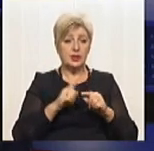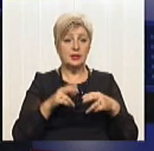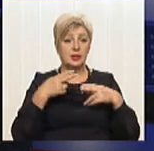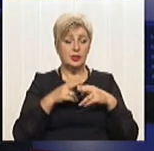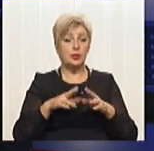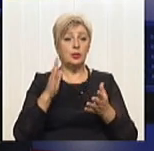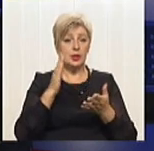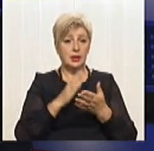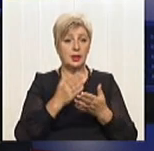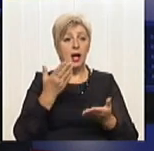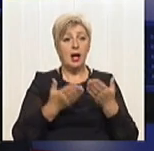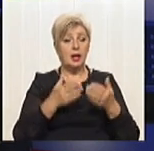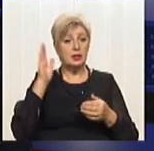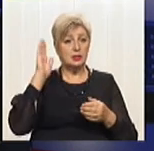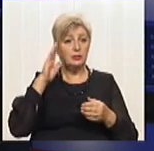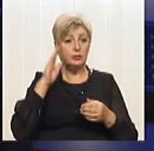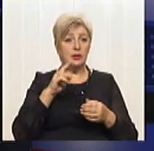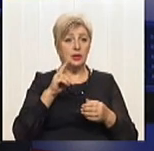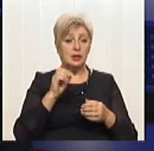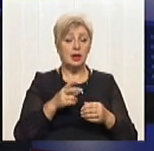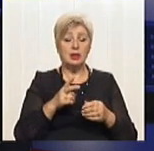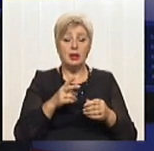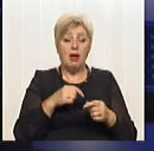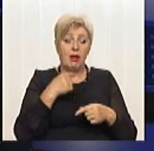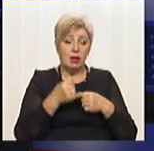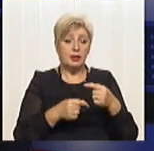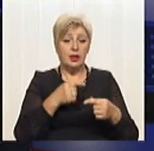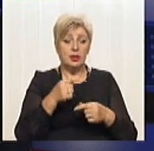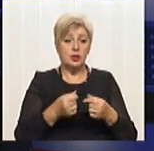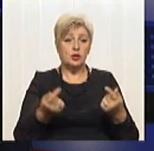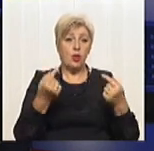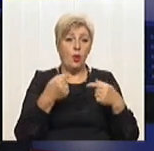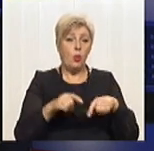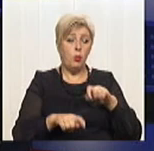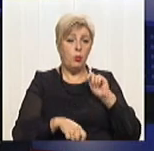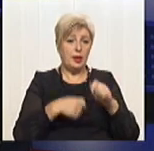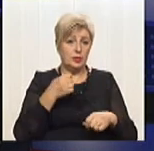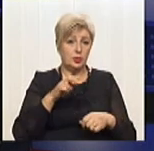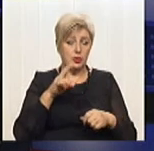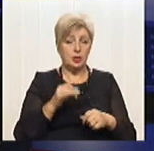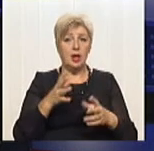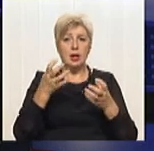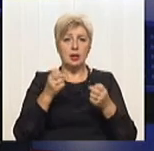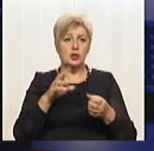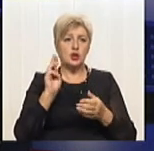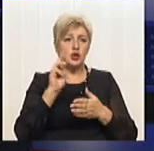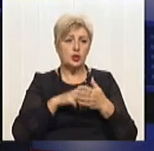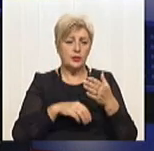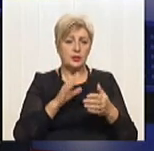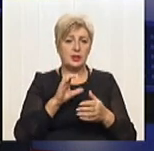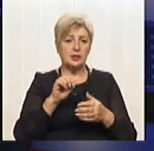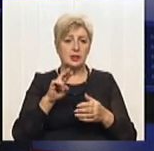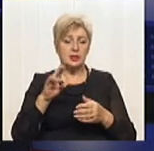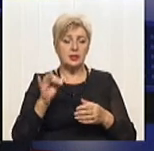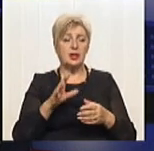є, але якщо водоканали хронічно збиткові, якщо постійно на їх збитки накопичуються ще штрафні санкції, ще додаткові